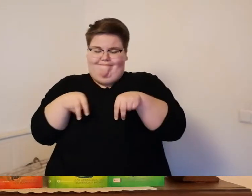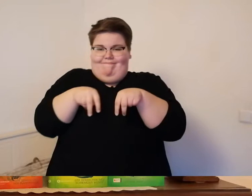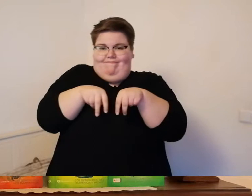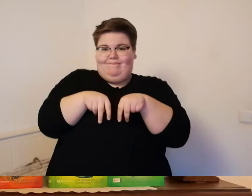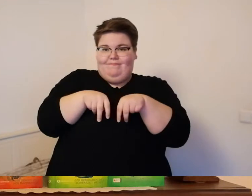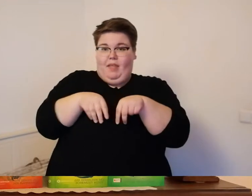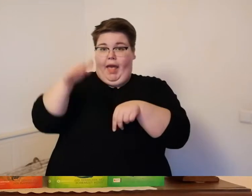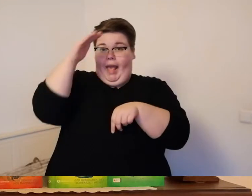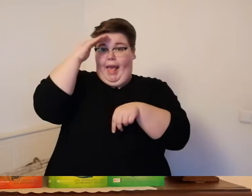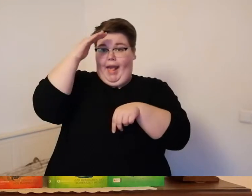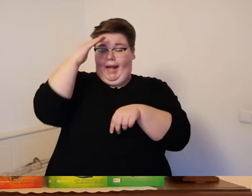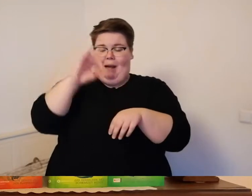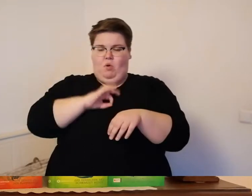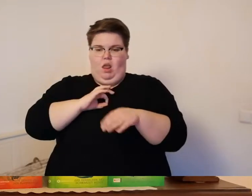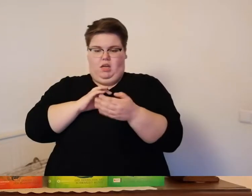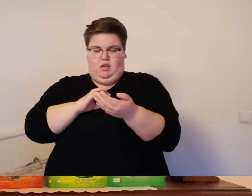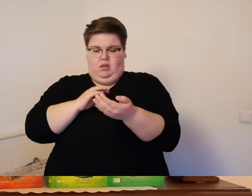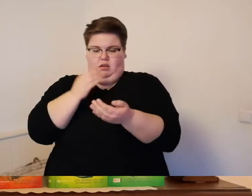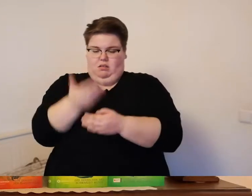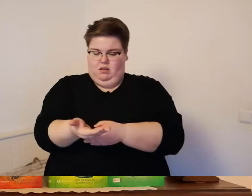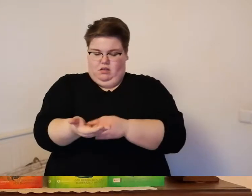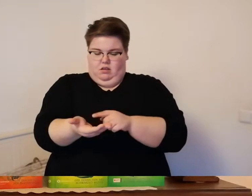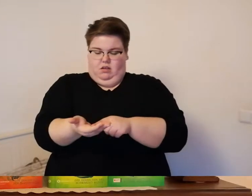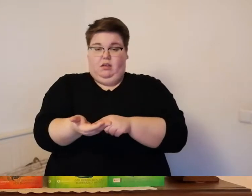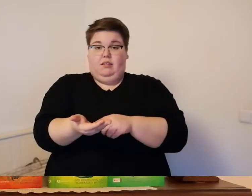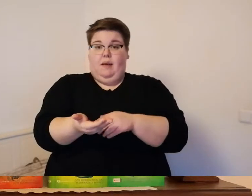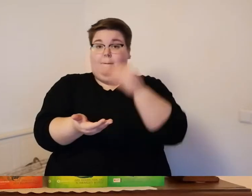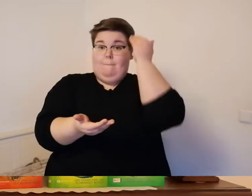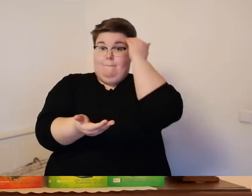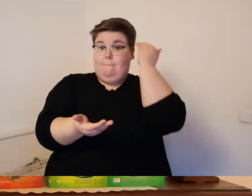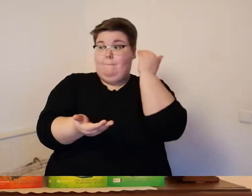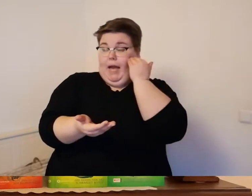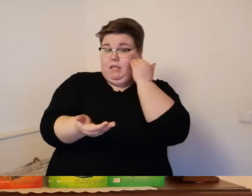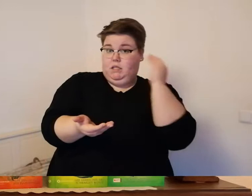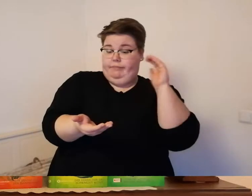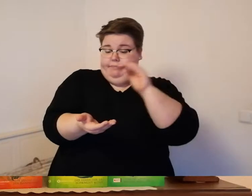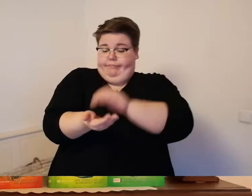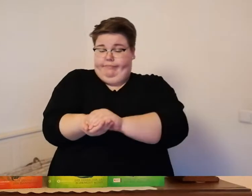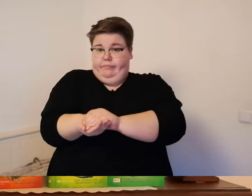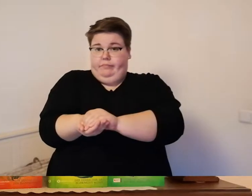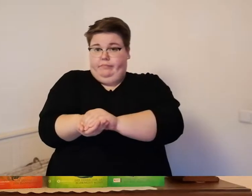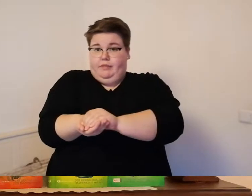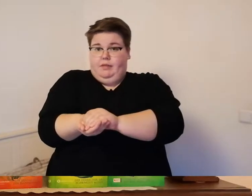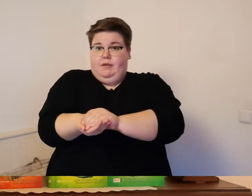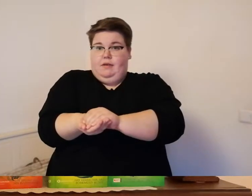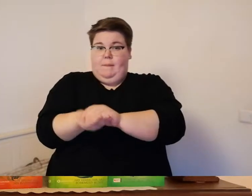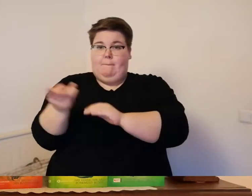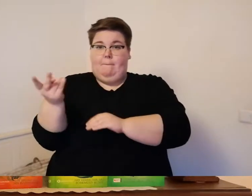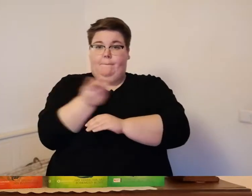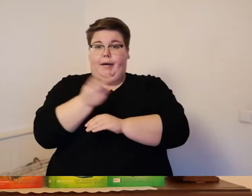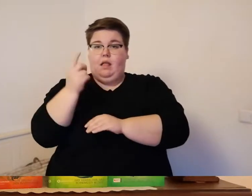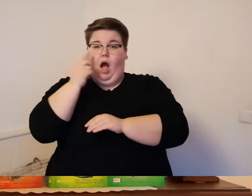fest in der hand und bengt legte seine oben drauf so dass sie miteinander verbunden waren dann schlossen sie die